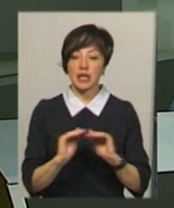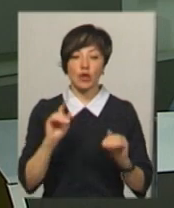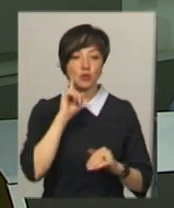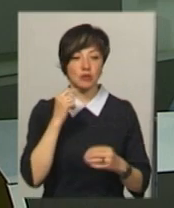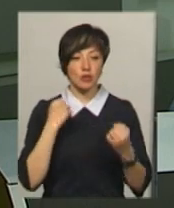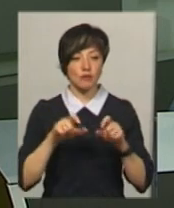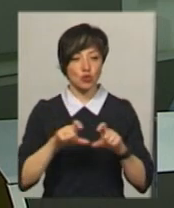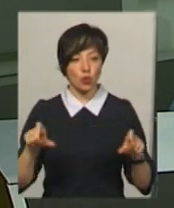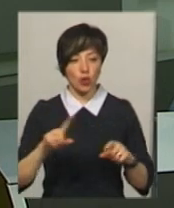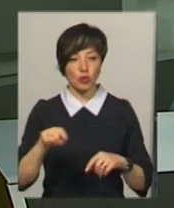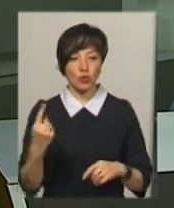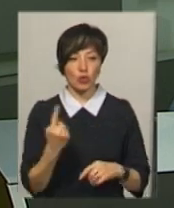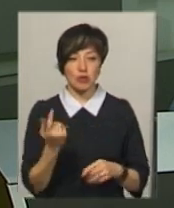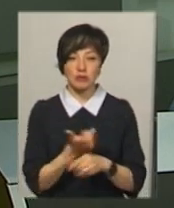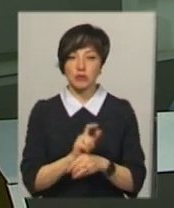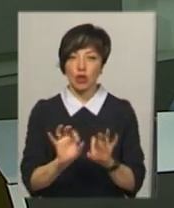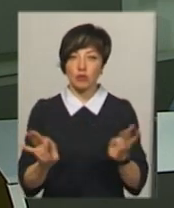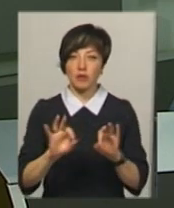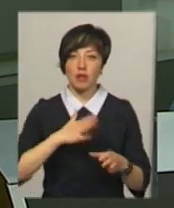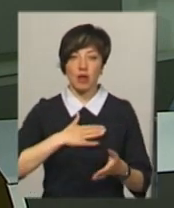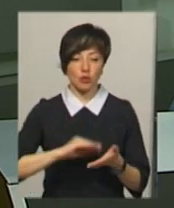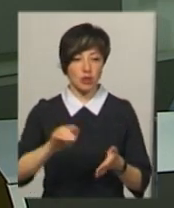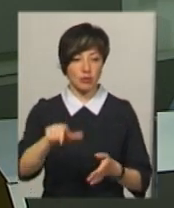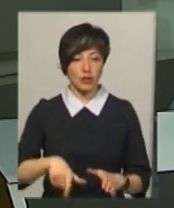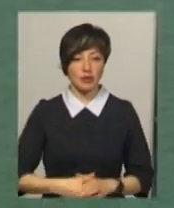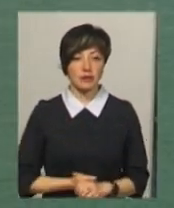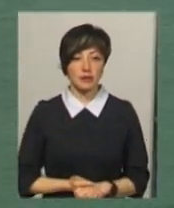юнецькій спортивній школі номер один. Більше розповість Андрій Гуменний.